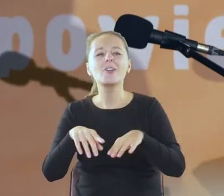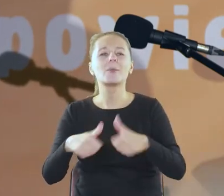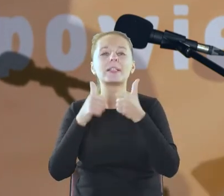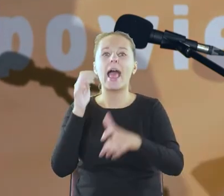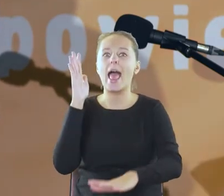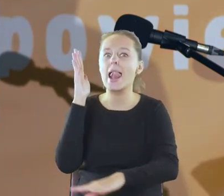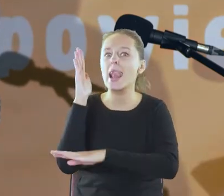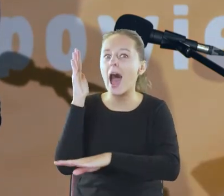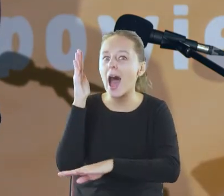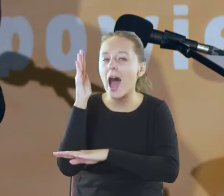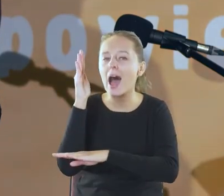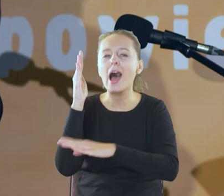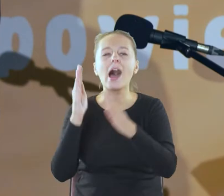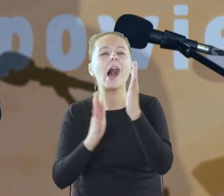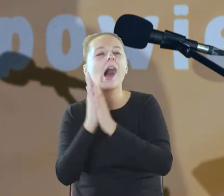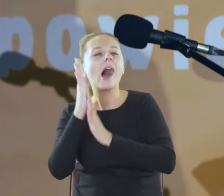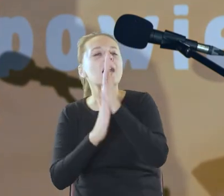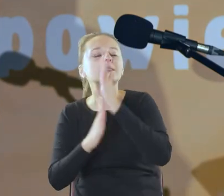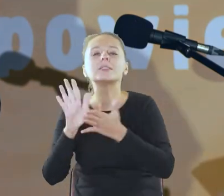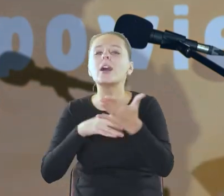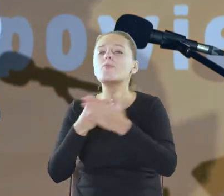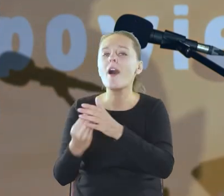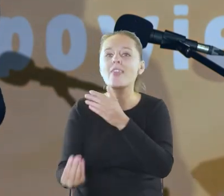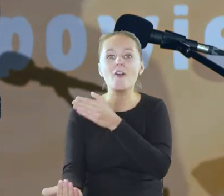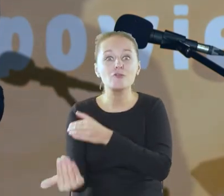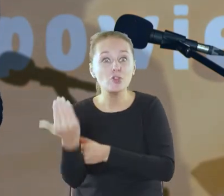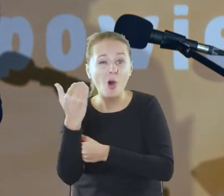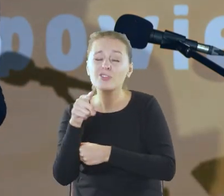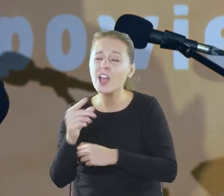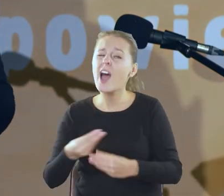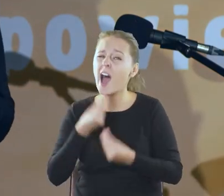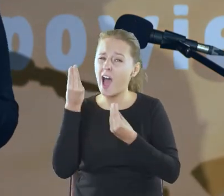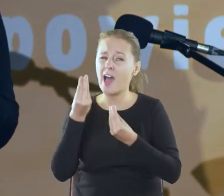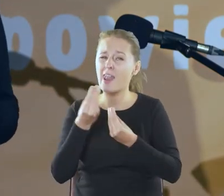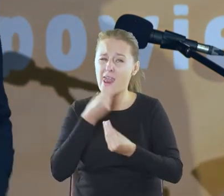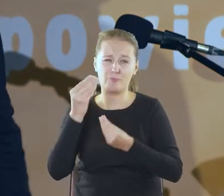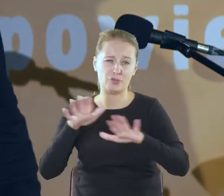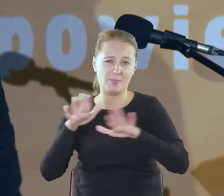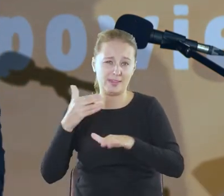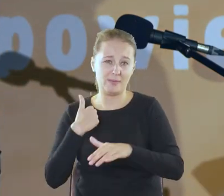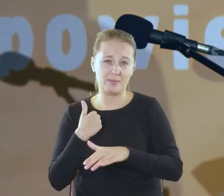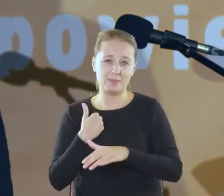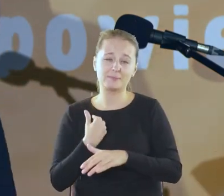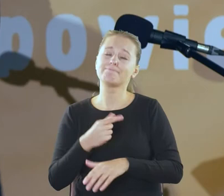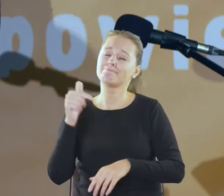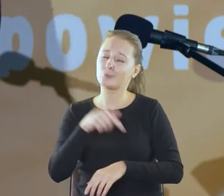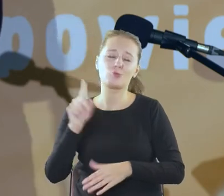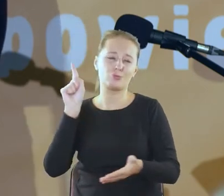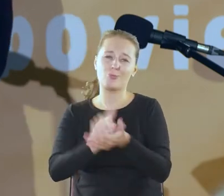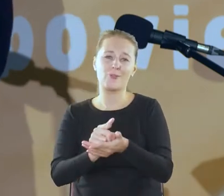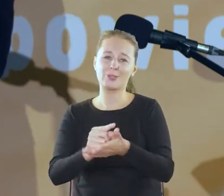lasy na wschodzie na przykład, może były lepszym miejscem. Taką mam nadzieję i to się musi powieść. Dzięki.